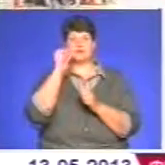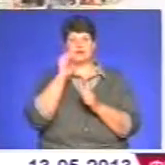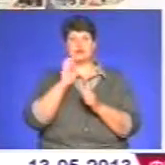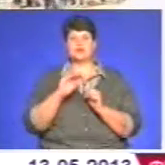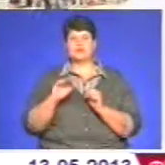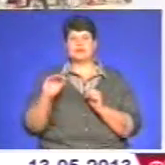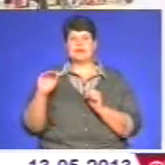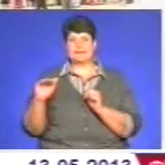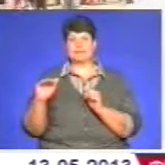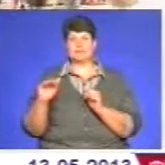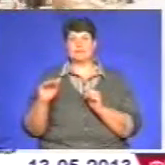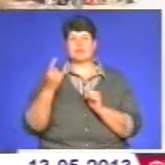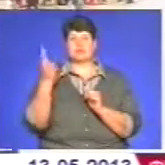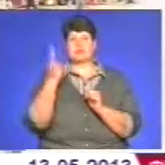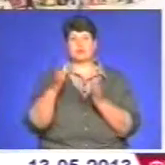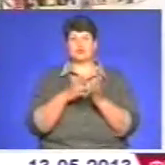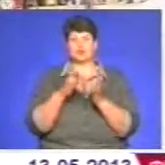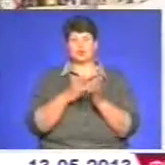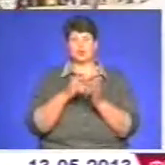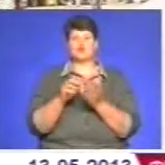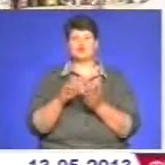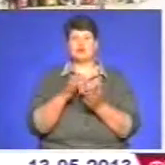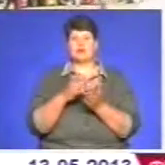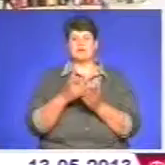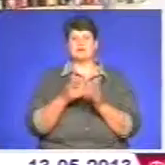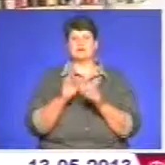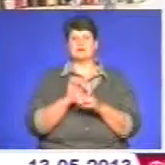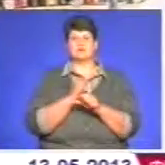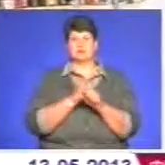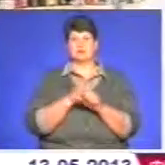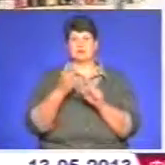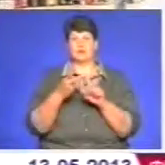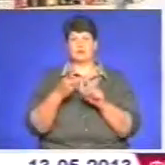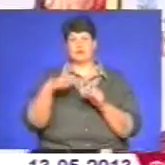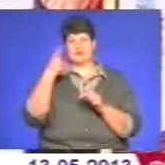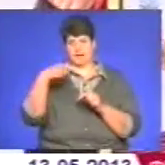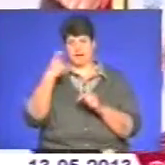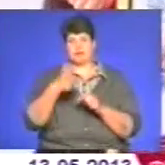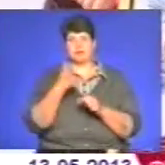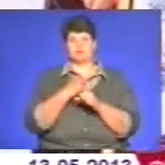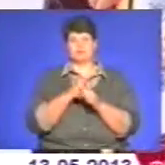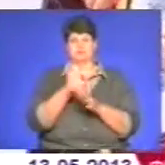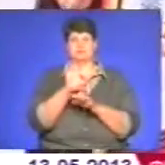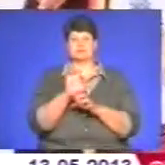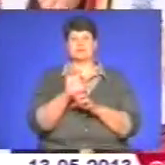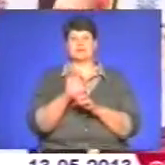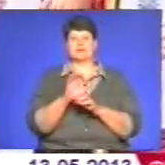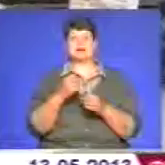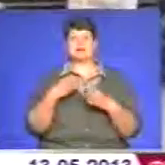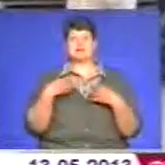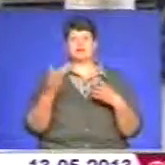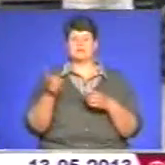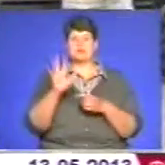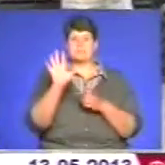на першій стринку журнала, який вийде трьох рік, щоб ті діти були у віковічні. На свято прийшла п'ятирічна